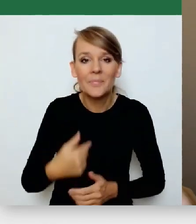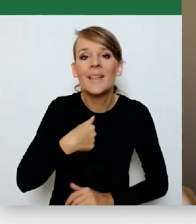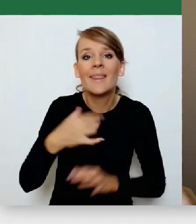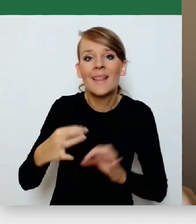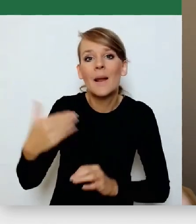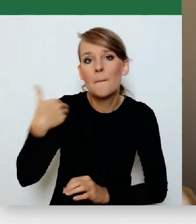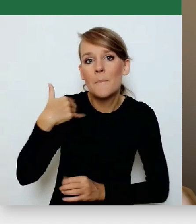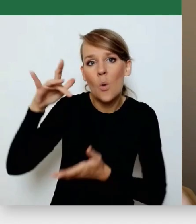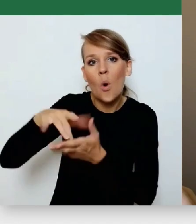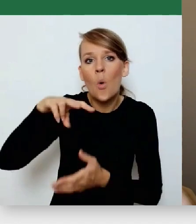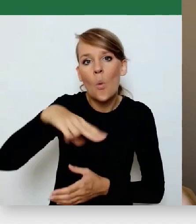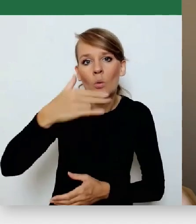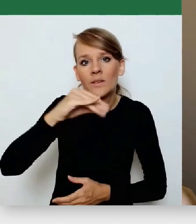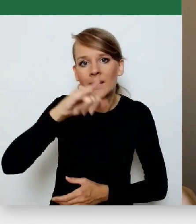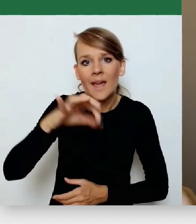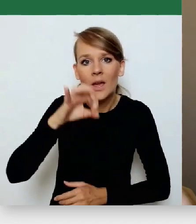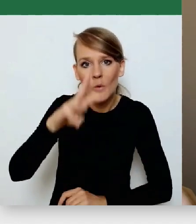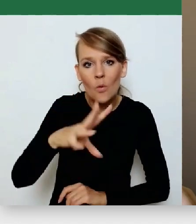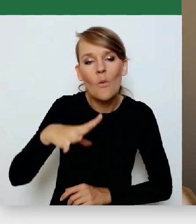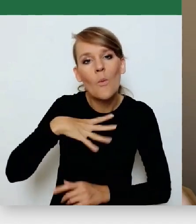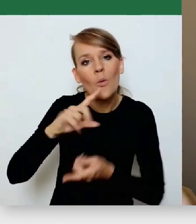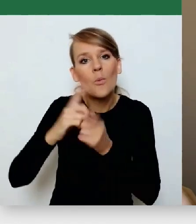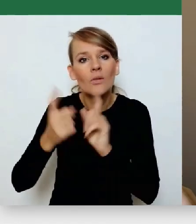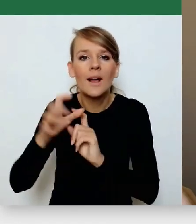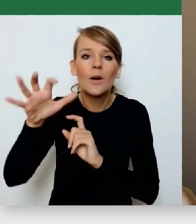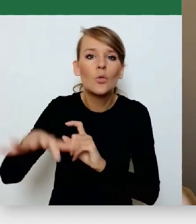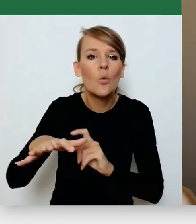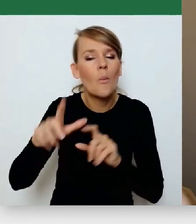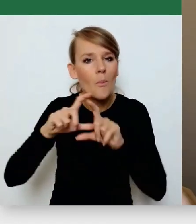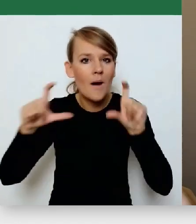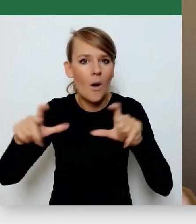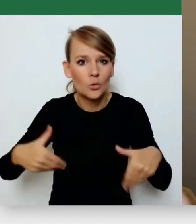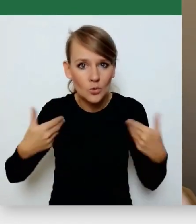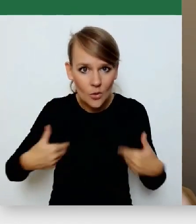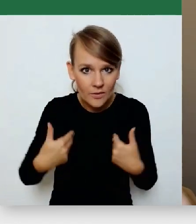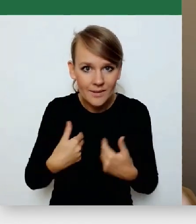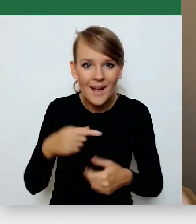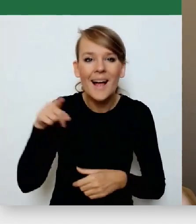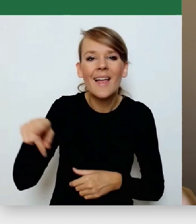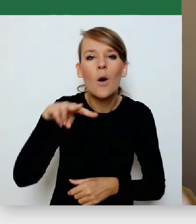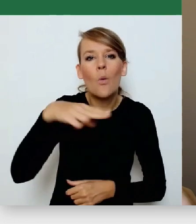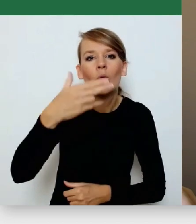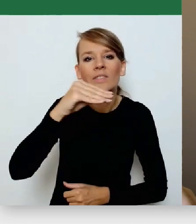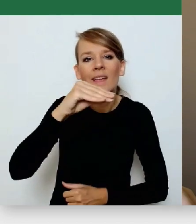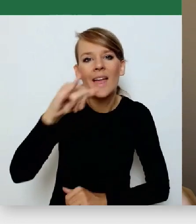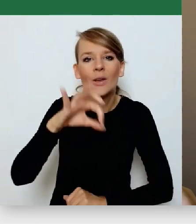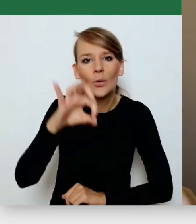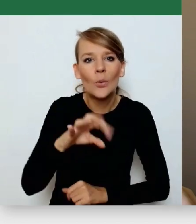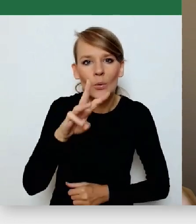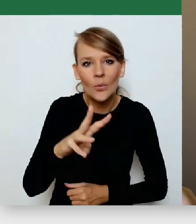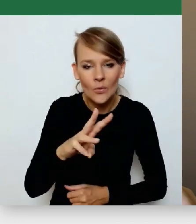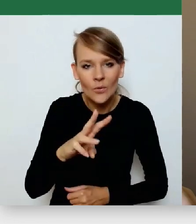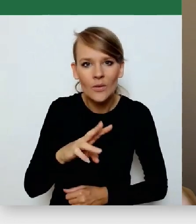tam byłem na spotkaniu gminów zdrowiskowych i no rzeczywiście Uniejow w termo, przepraszam,